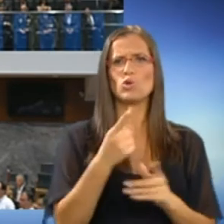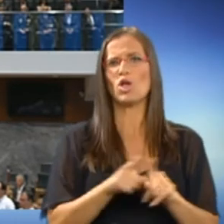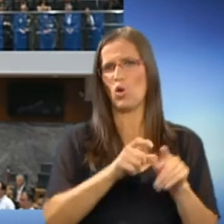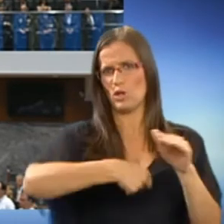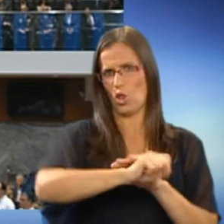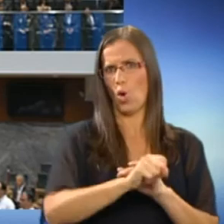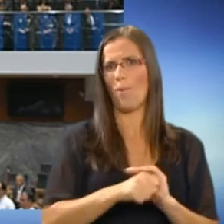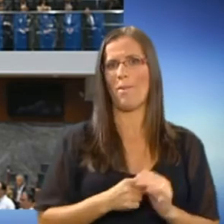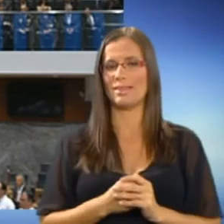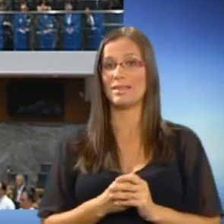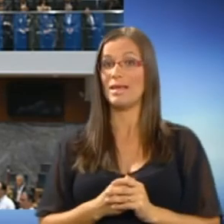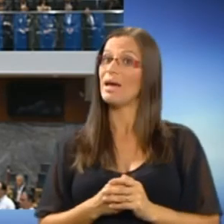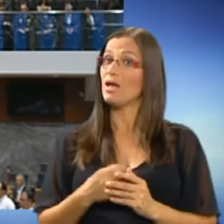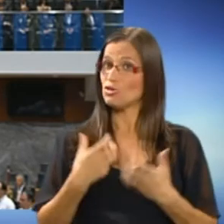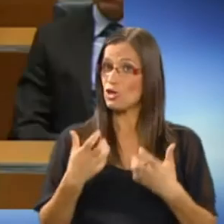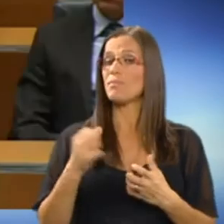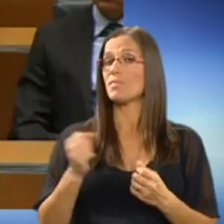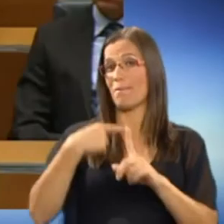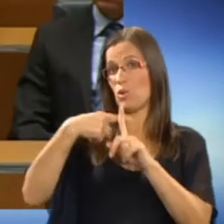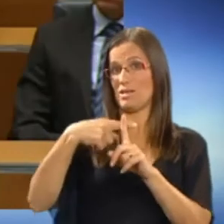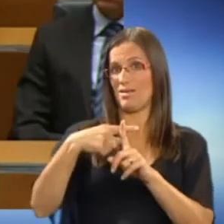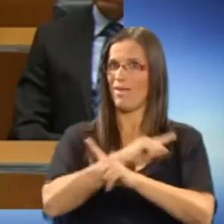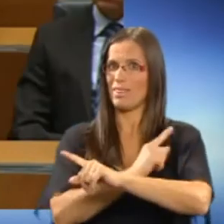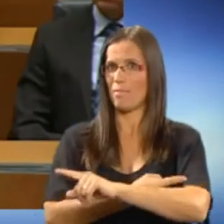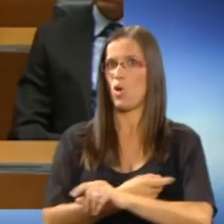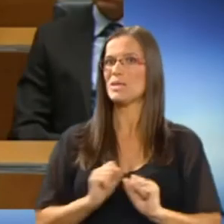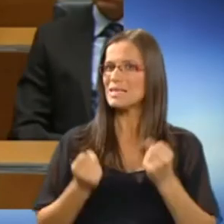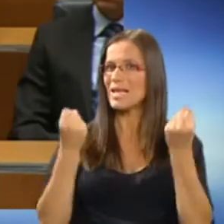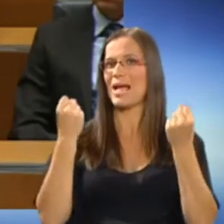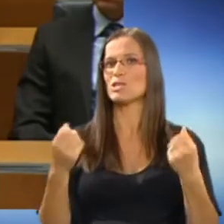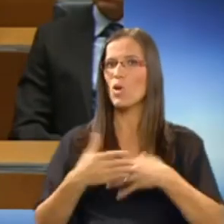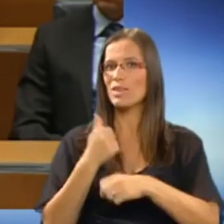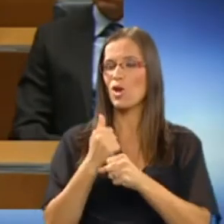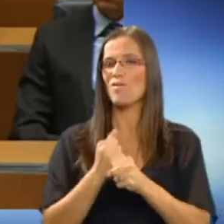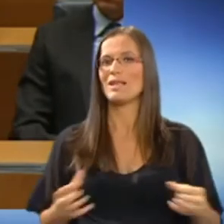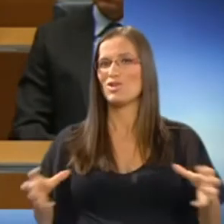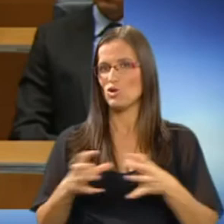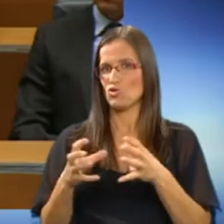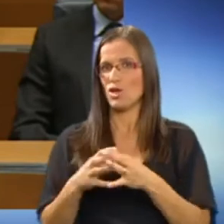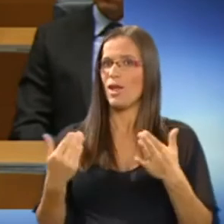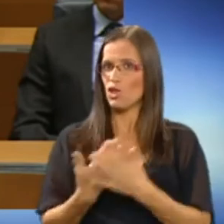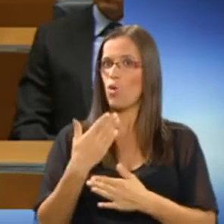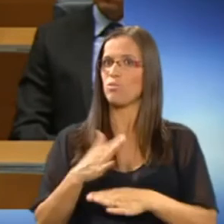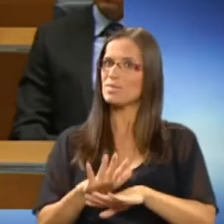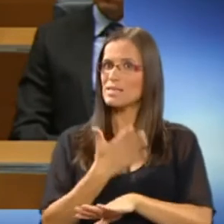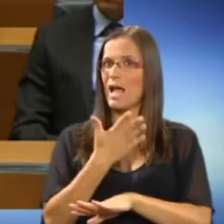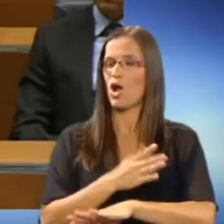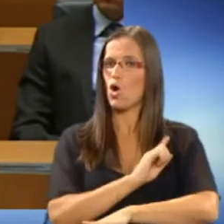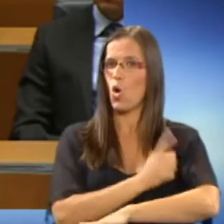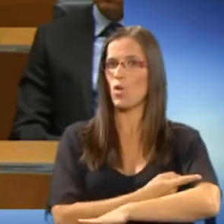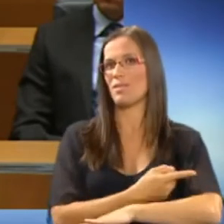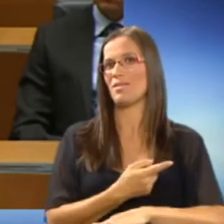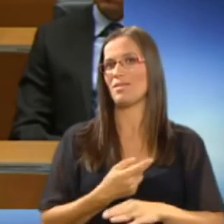nogomet. Naj nas pozitiven na boj in strast sodelovanje, druženje in nov zagon vodijo tudi pri